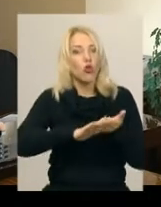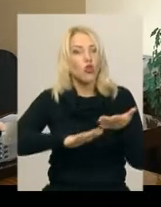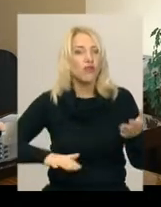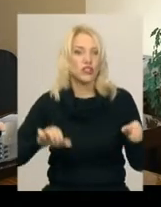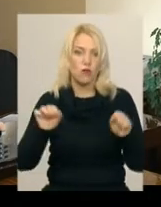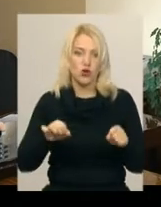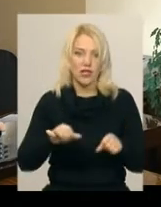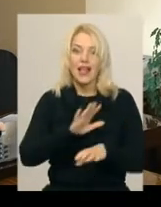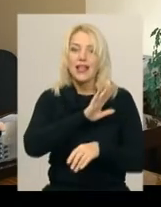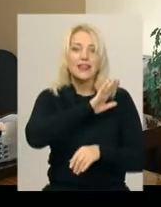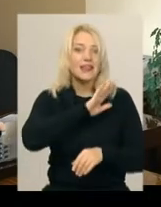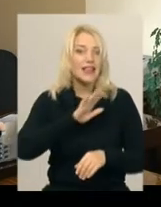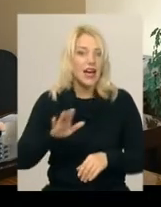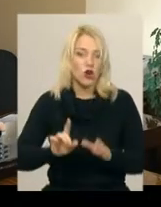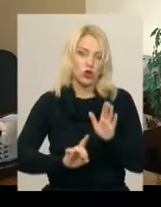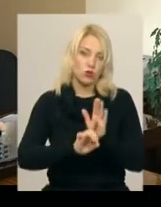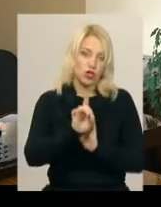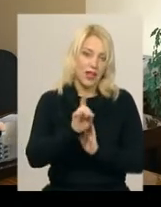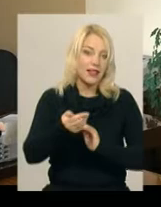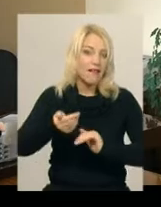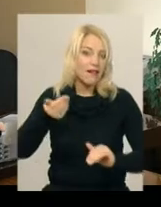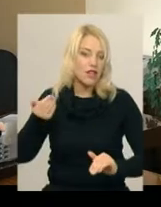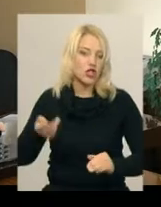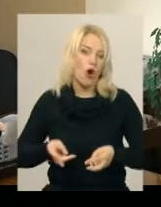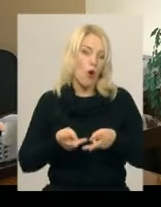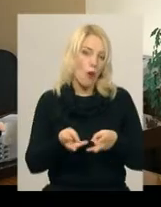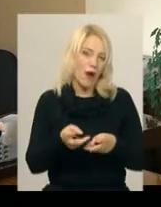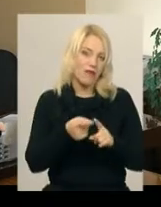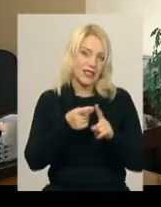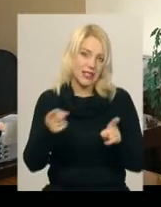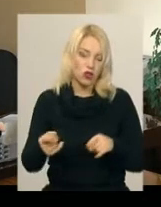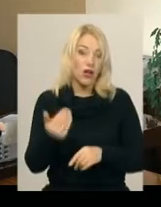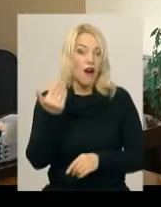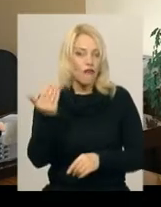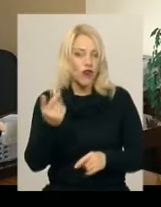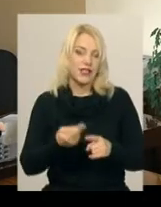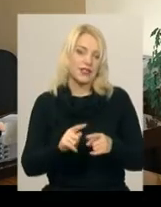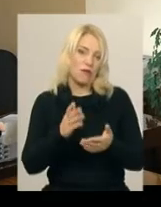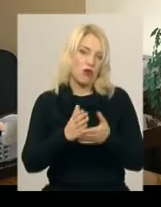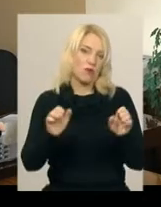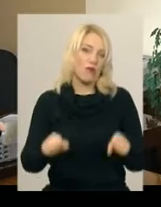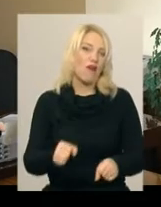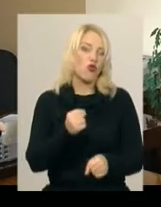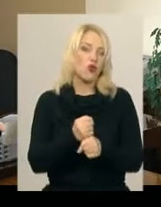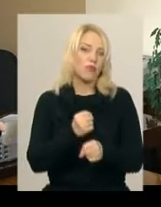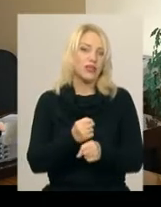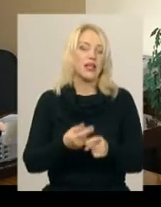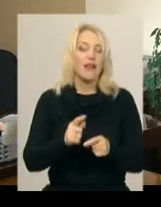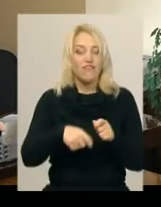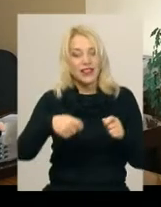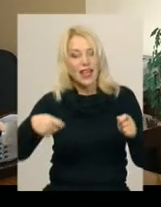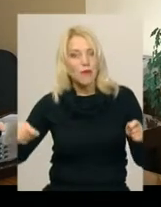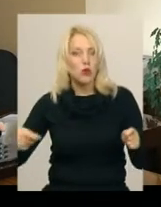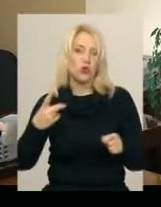можливість не розпочати раніше опалювальний сезон, вони це мають право робити. Відтерміновують на